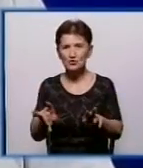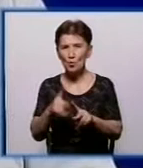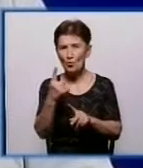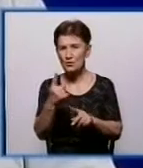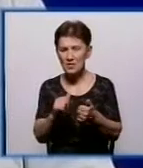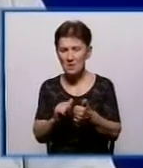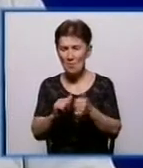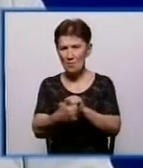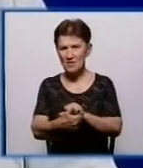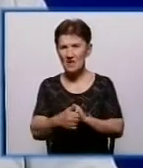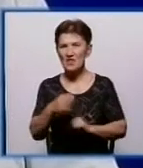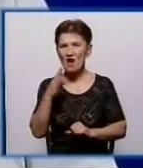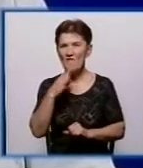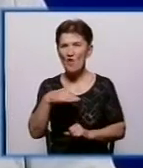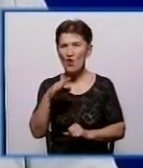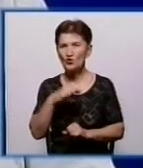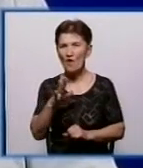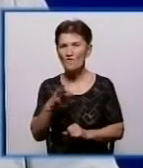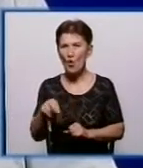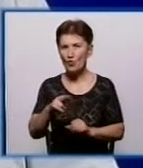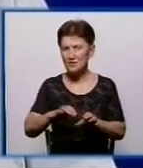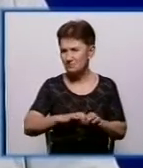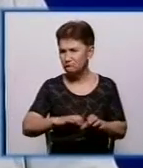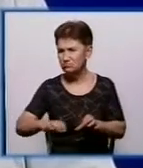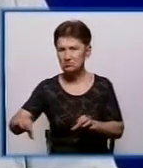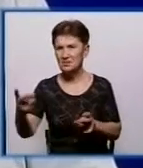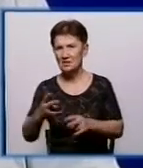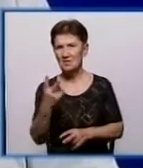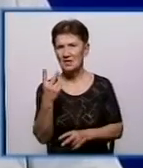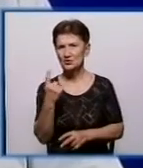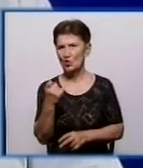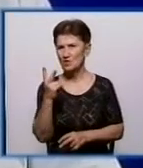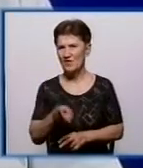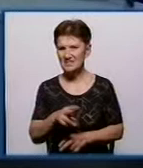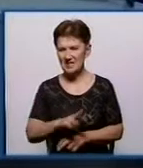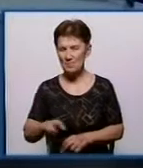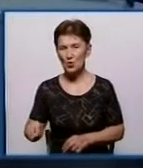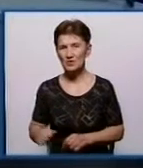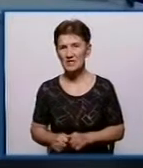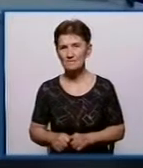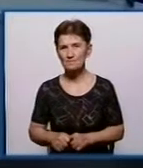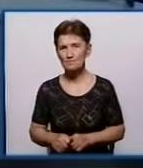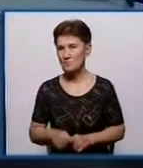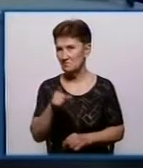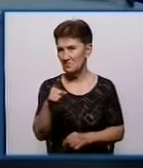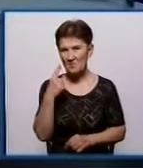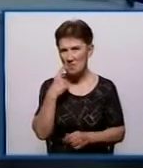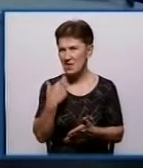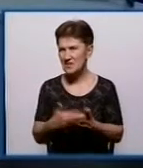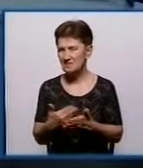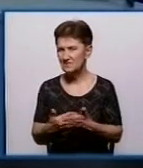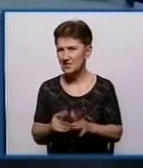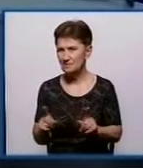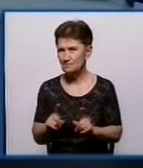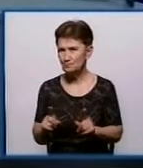водовод від Світловодська до Кропивницького, необхідно 120 мільйонів доларів. А вам не здається, що за таких умов у вам немає сенсу? Я